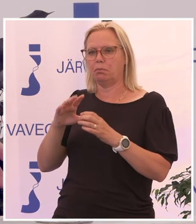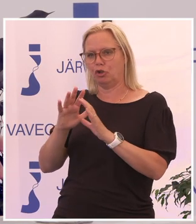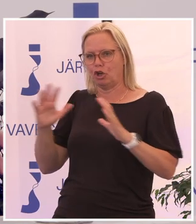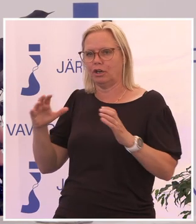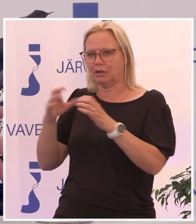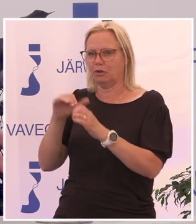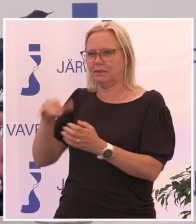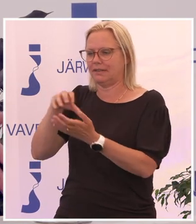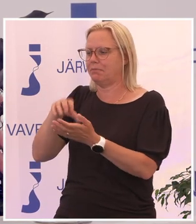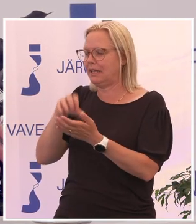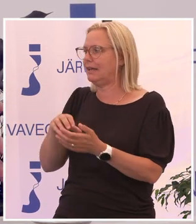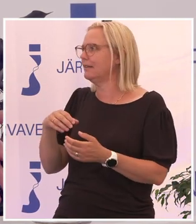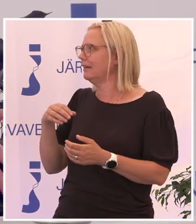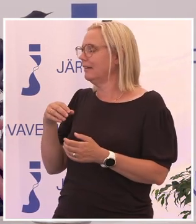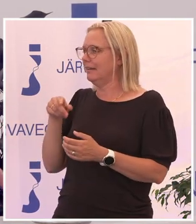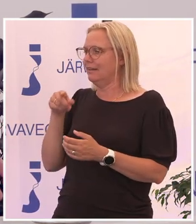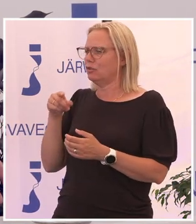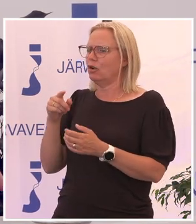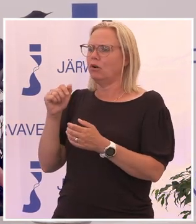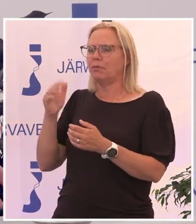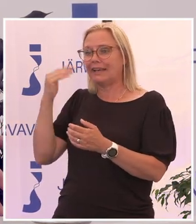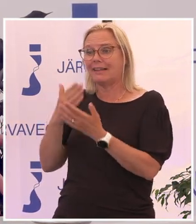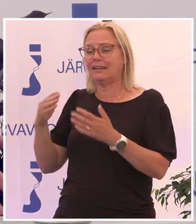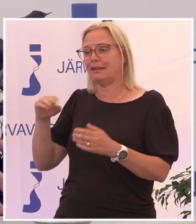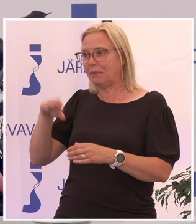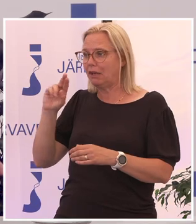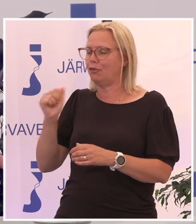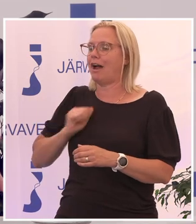samhället inte längre klarar av att använda e-post.